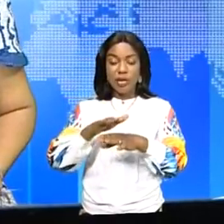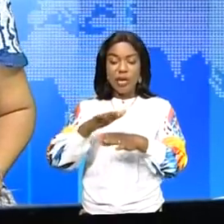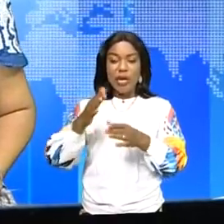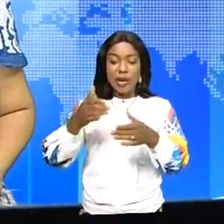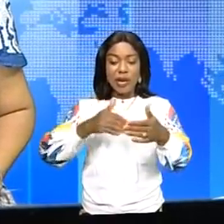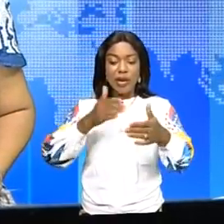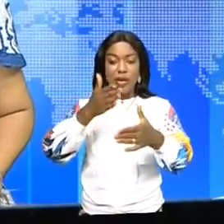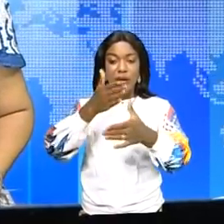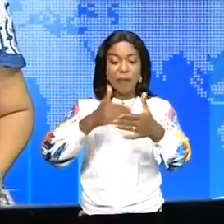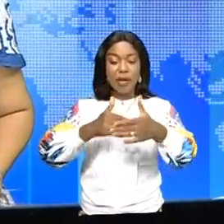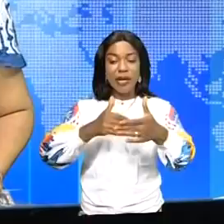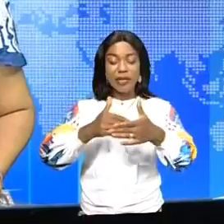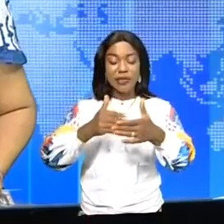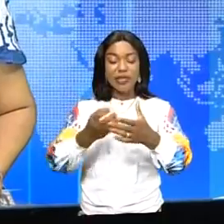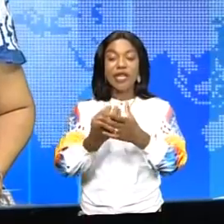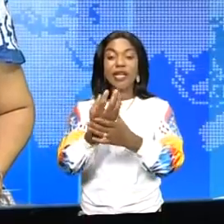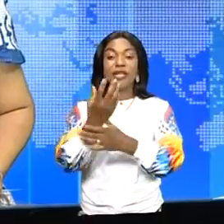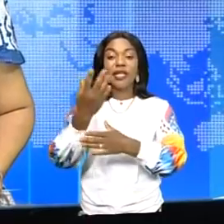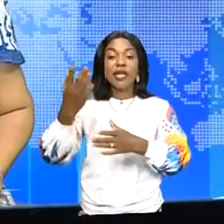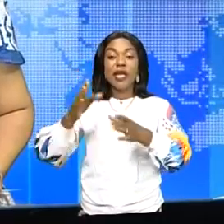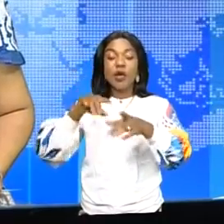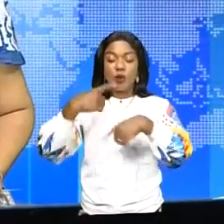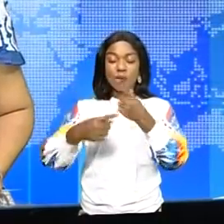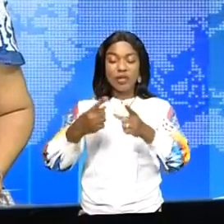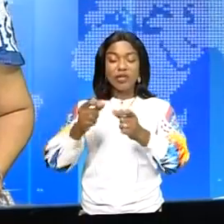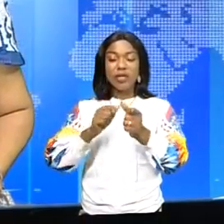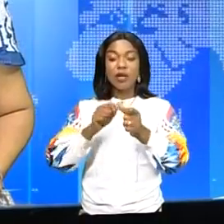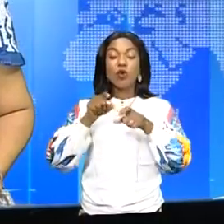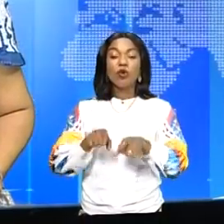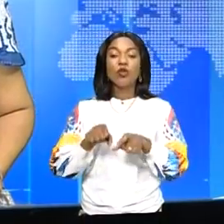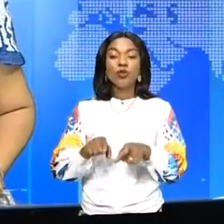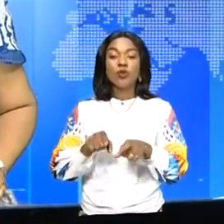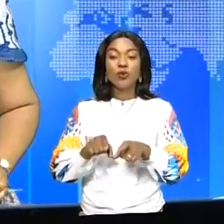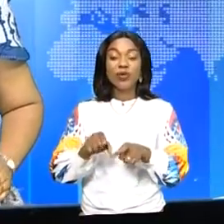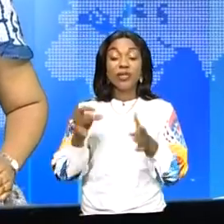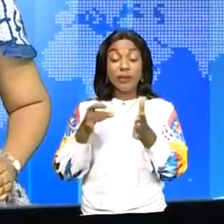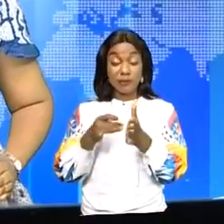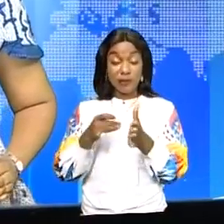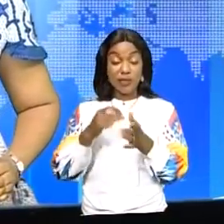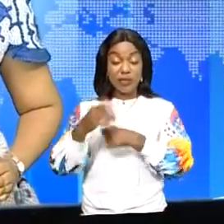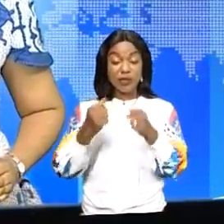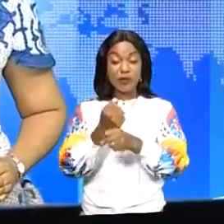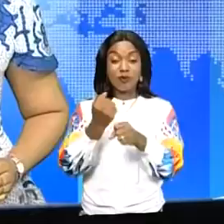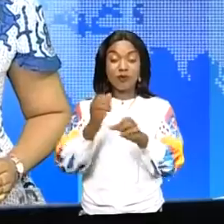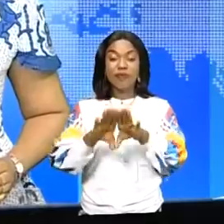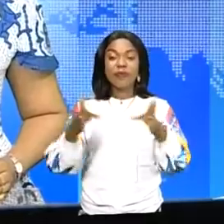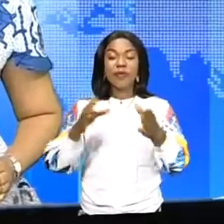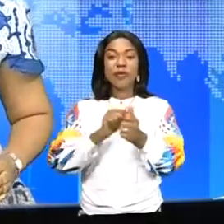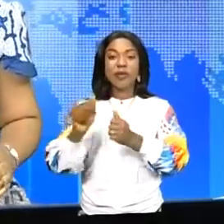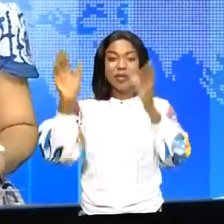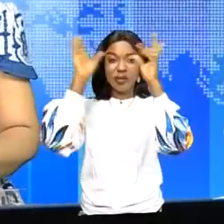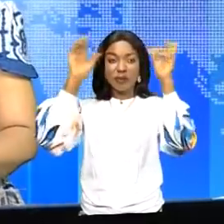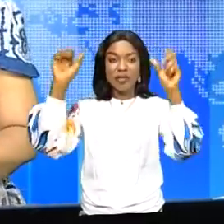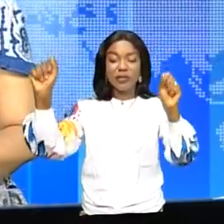ont démarré ce dimanche. Travaux ouverts par le président de la République, Félix-Antoine Tshisekedi Tchilombo, président à l